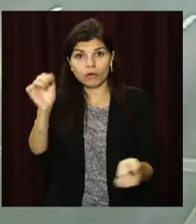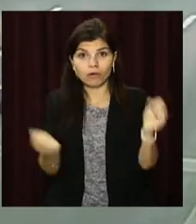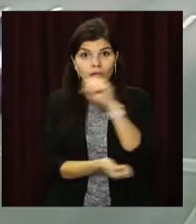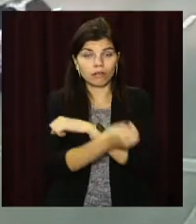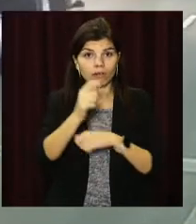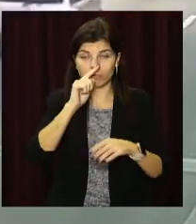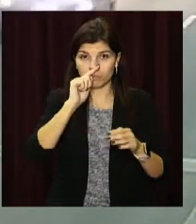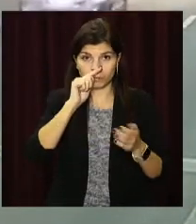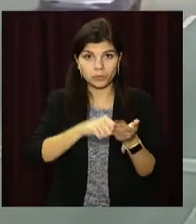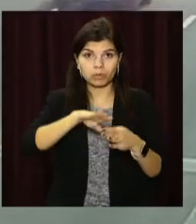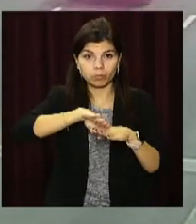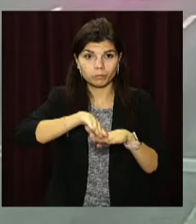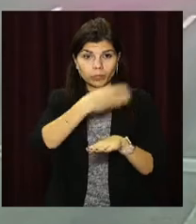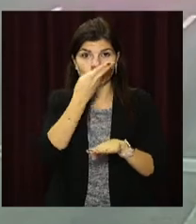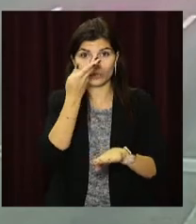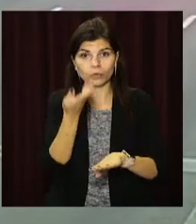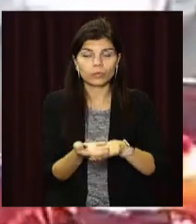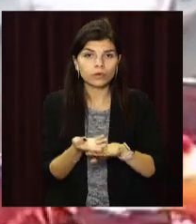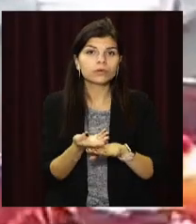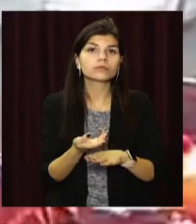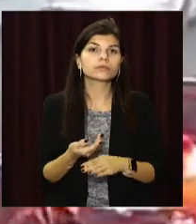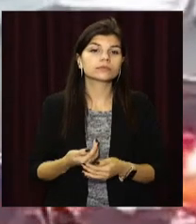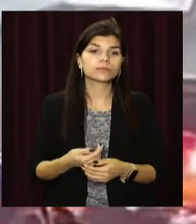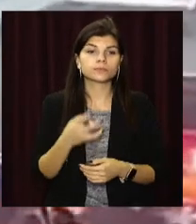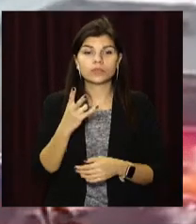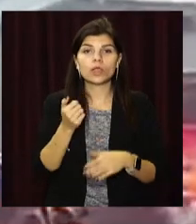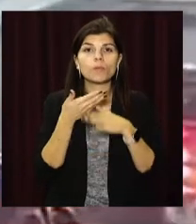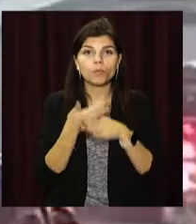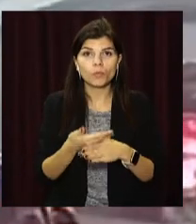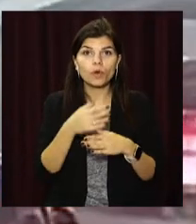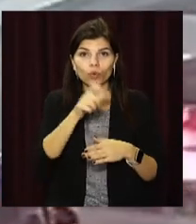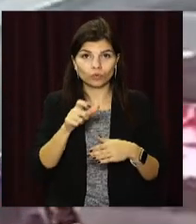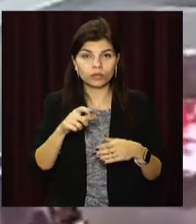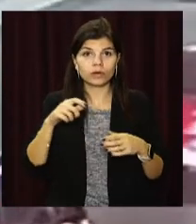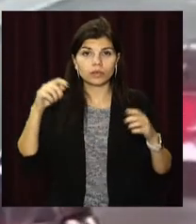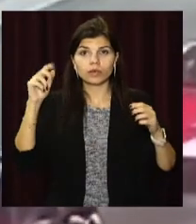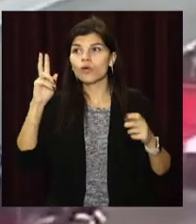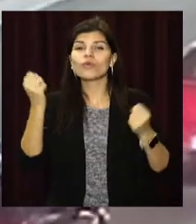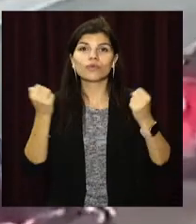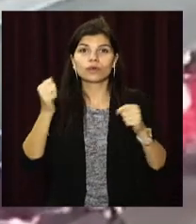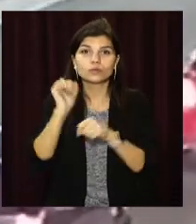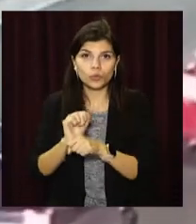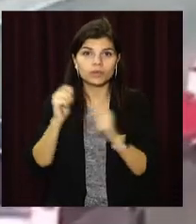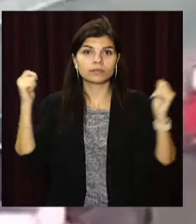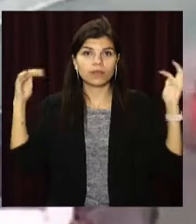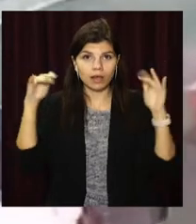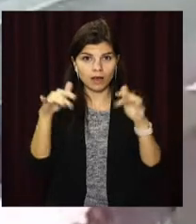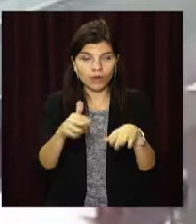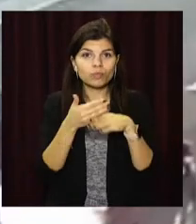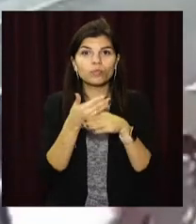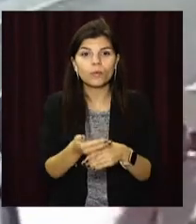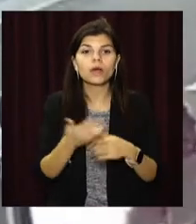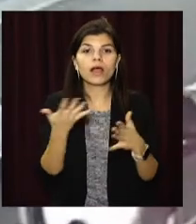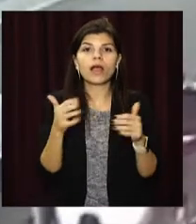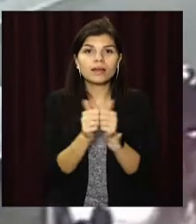керуванням. Автівка влетіла у відбійник та перекинулася. На допомогу постраждалим кинулися кермувальники інших машин, які